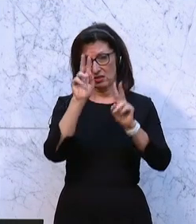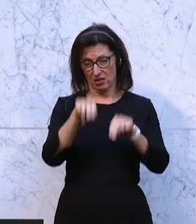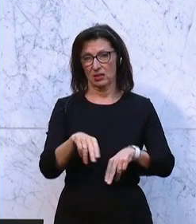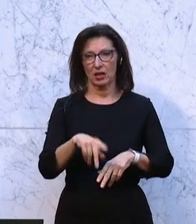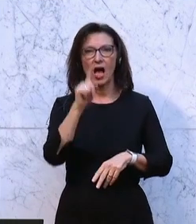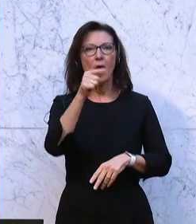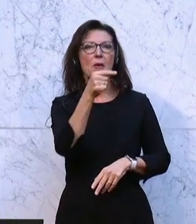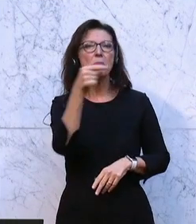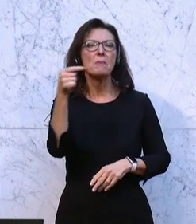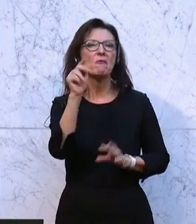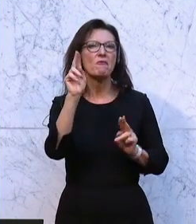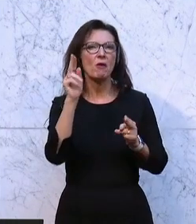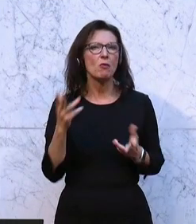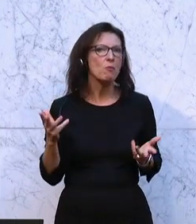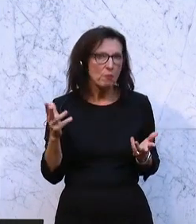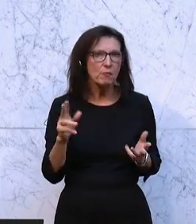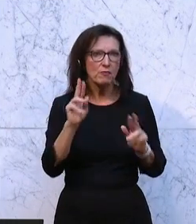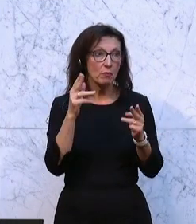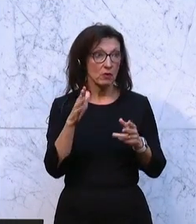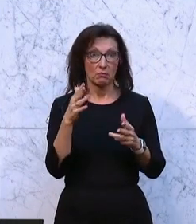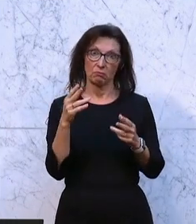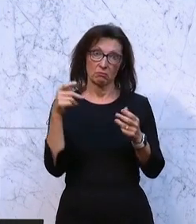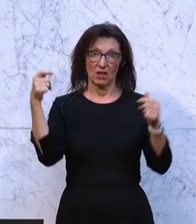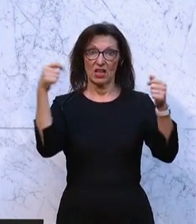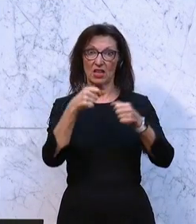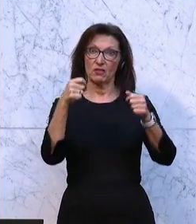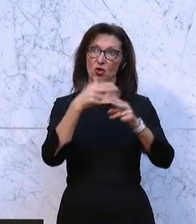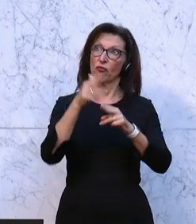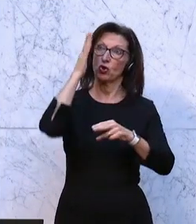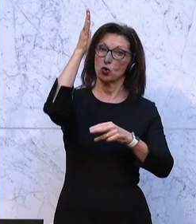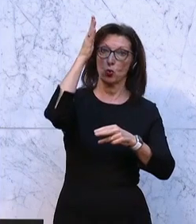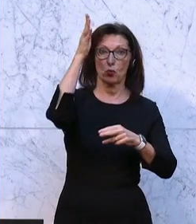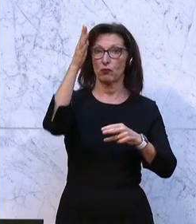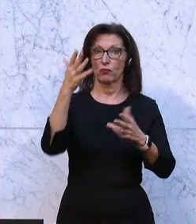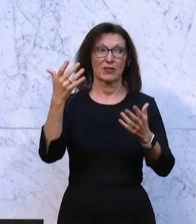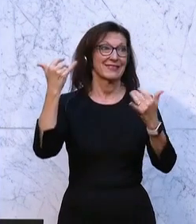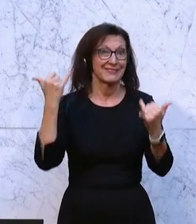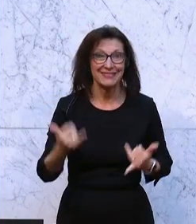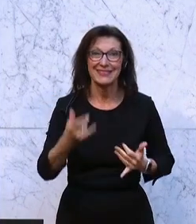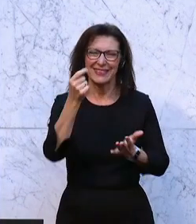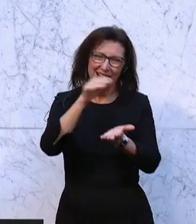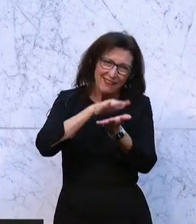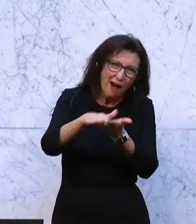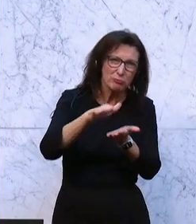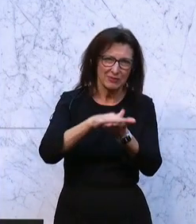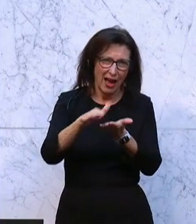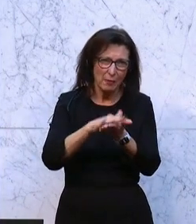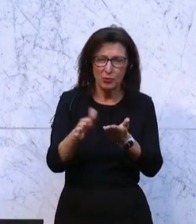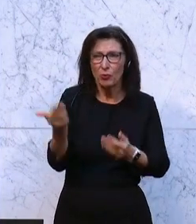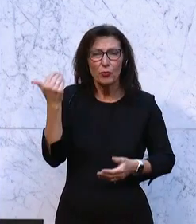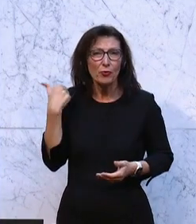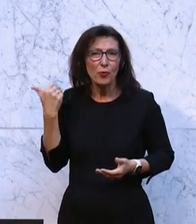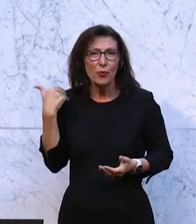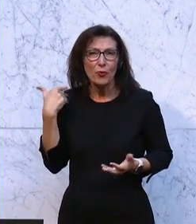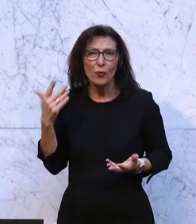aber ein Minus? Weil wichtige Investitionen in die Zukunft getroffen werden und weil in der Vergangenheit ganz, ganz wichtige